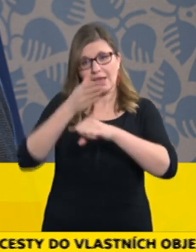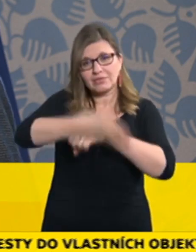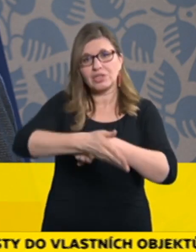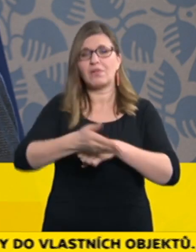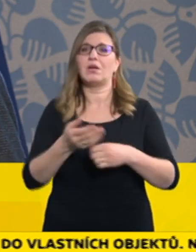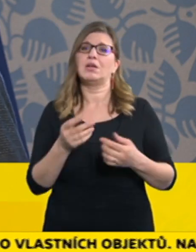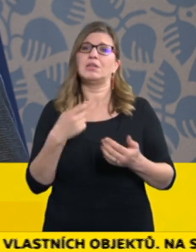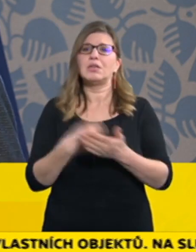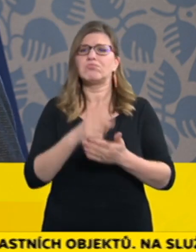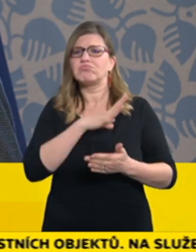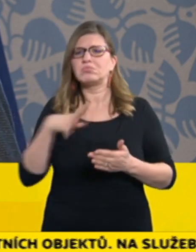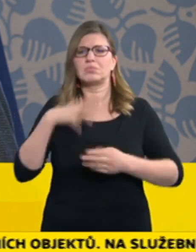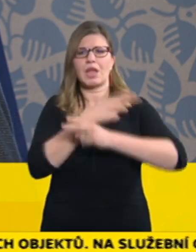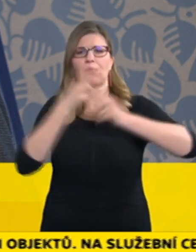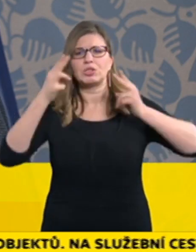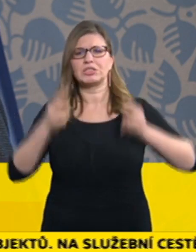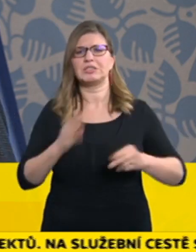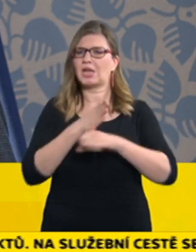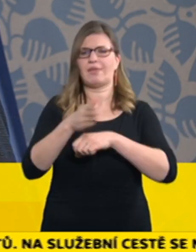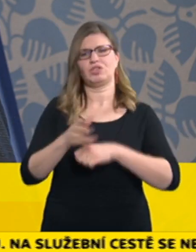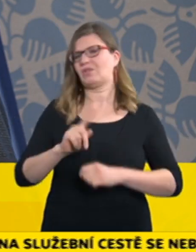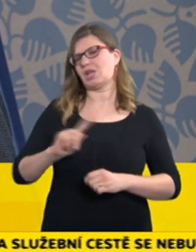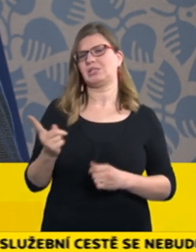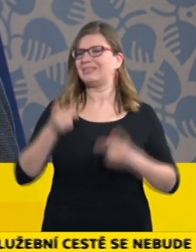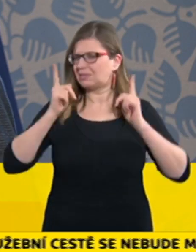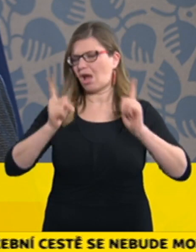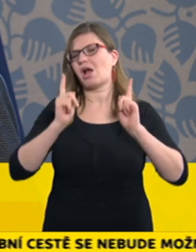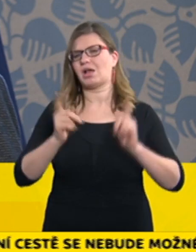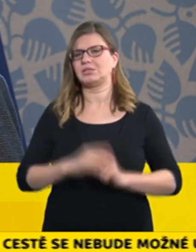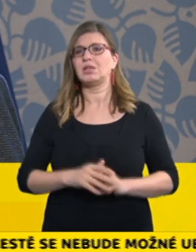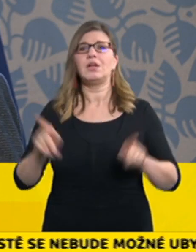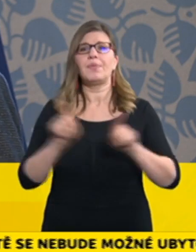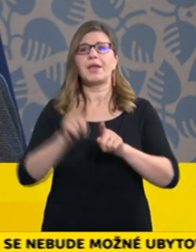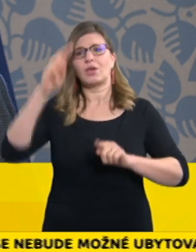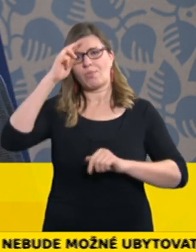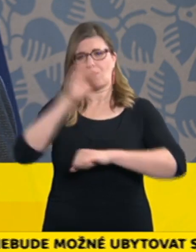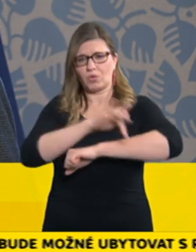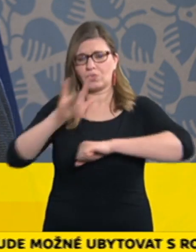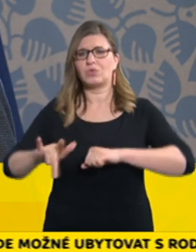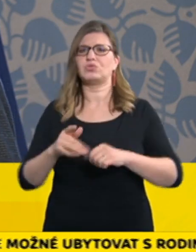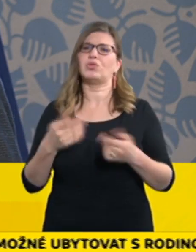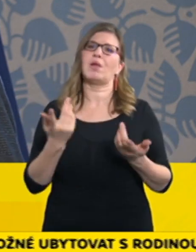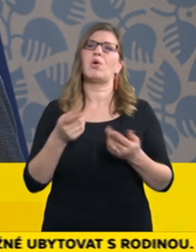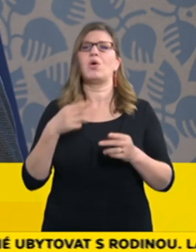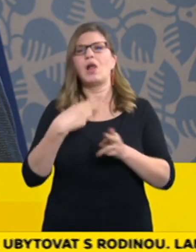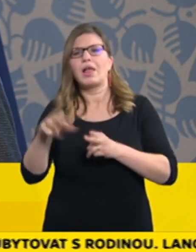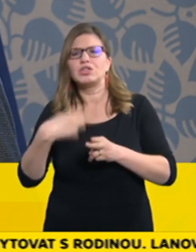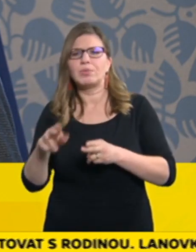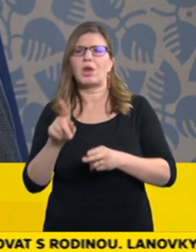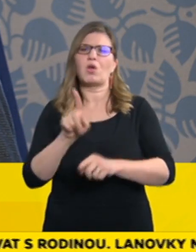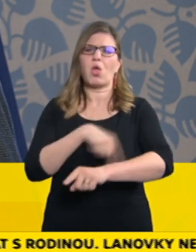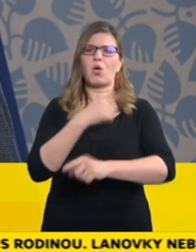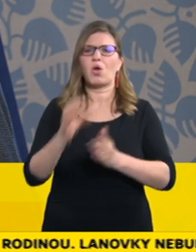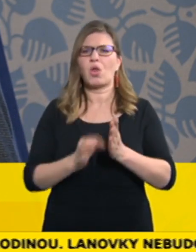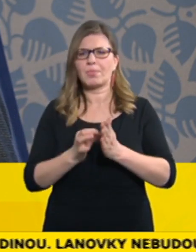nemocnice, z návštěvy v sociálních domovech a v léčebnách dlouhodobě nemocných a podobně jsou